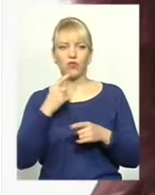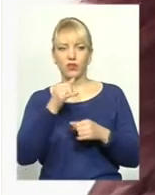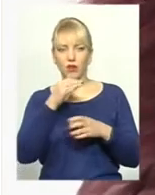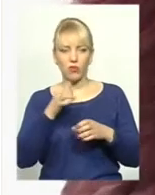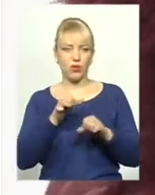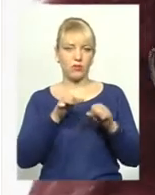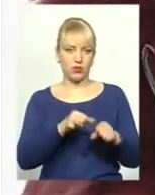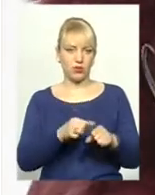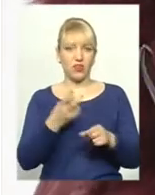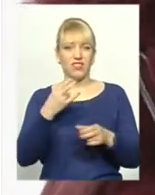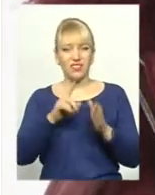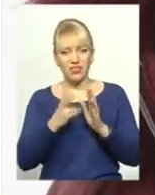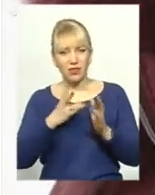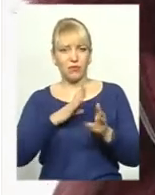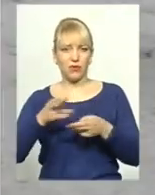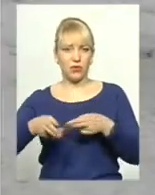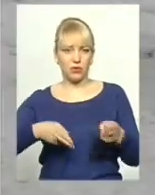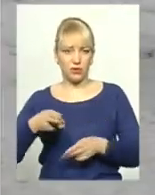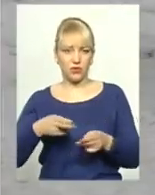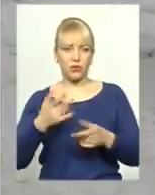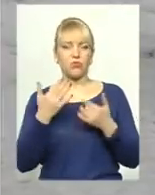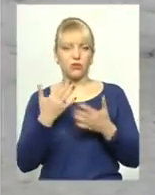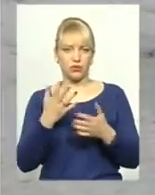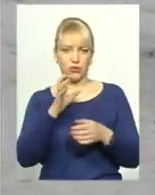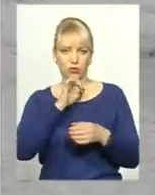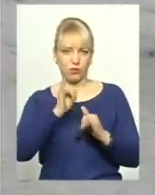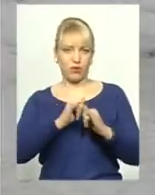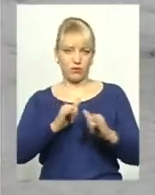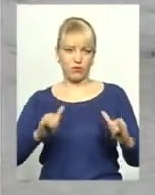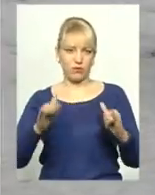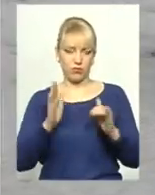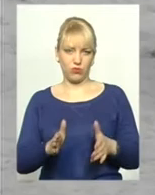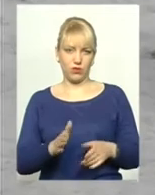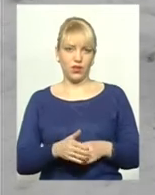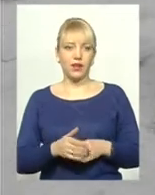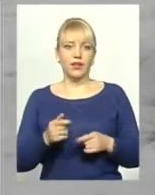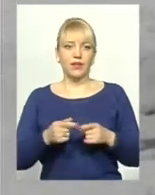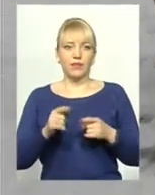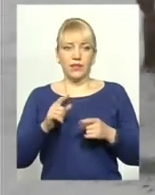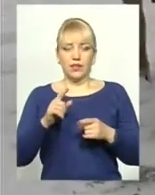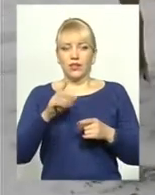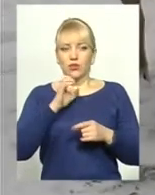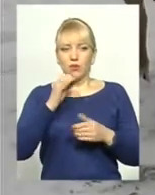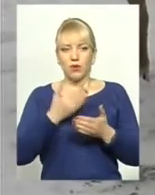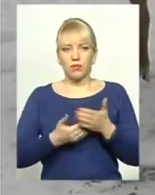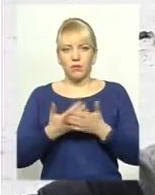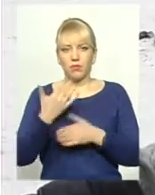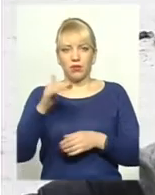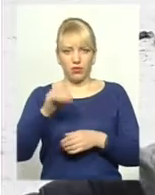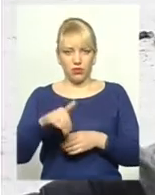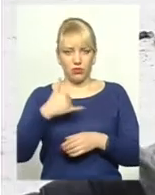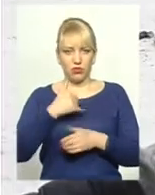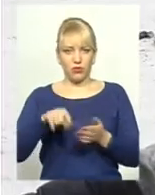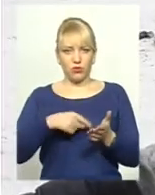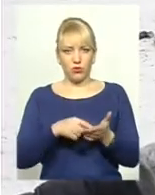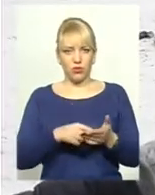хоча б простерилізували. Інакше кількість собак безхаченків на вулицях Хмельницького менше не стане. Їх і так близько п'яти тисяч. Наша